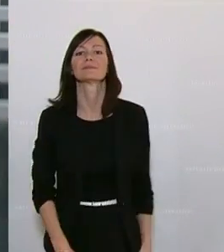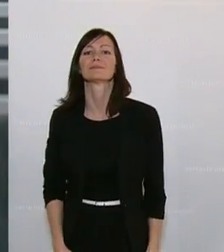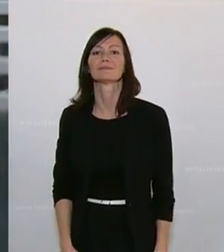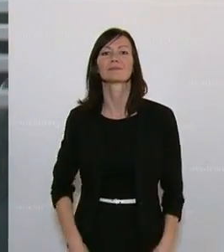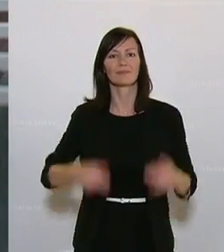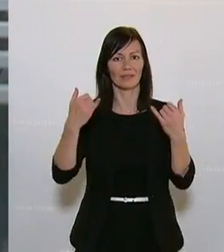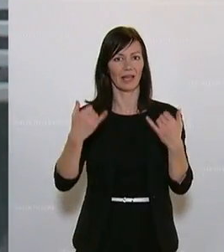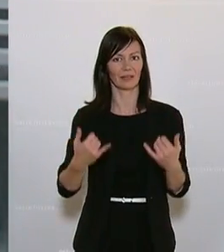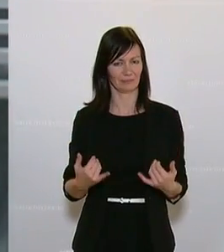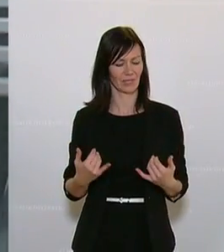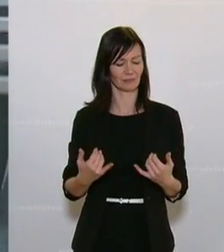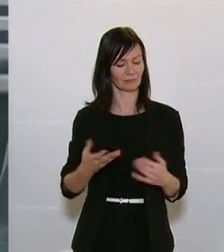übernommen werden. Sibylle Hamann von den Grünen war das.